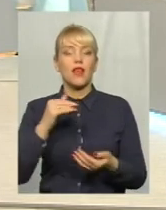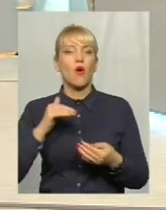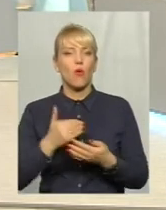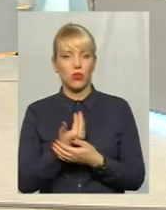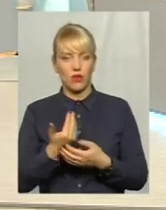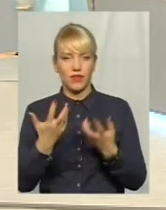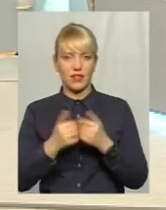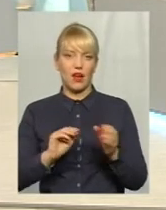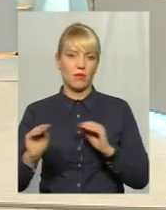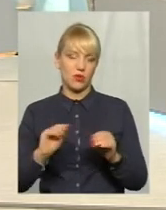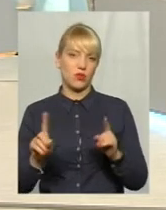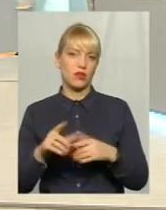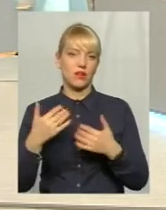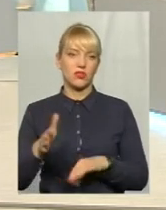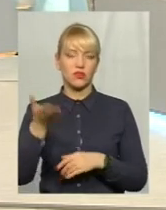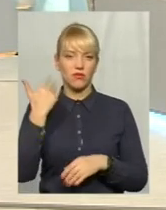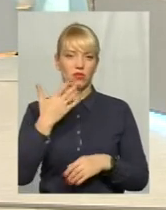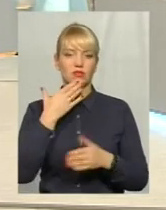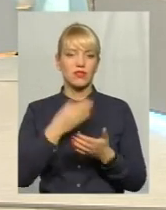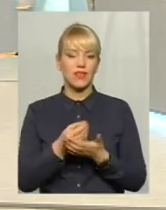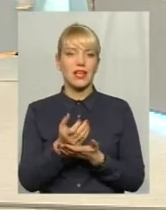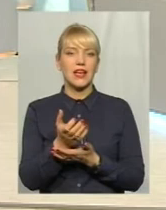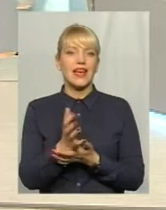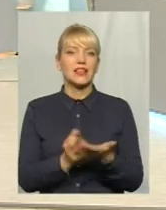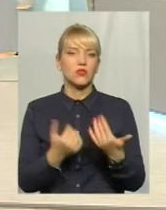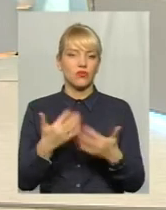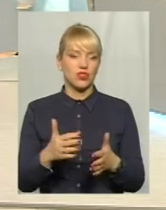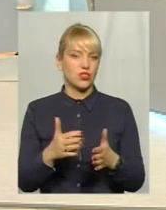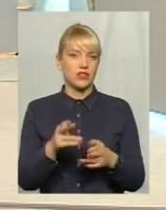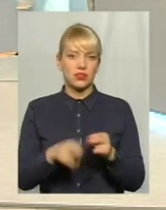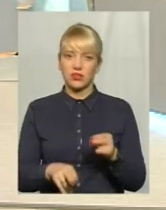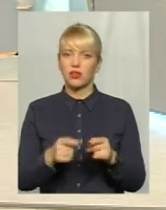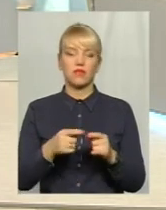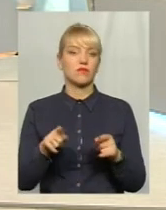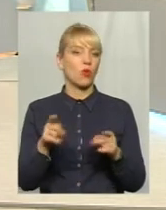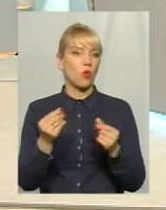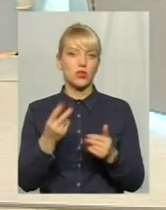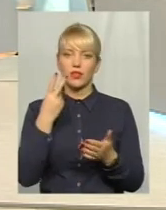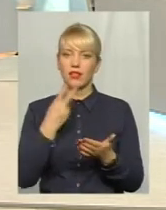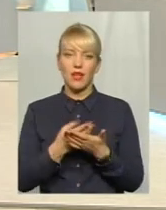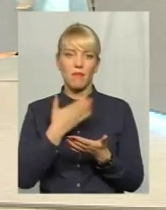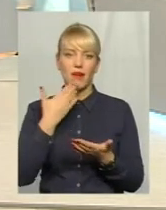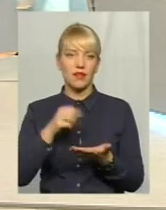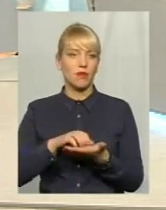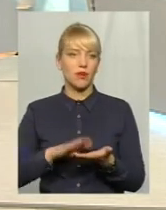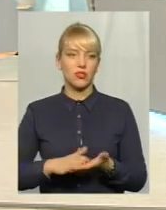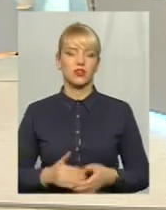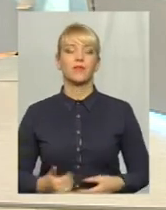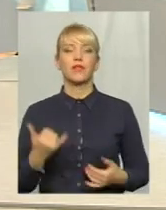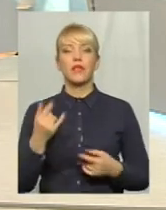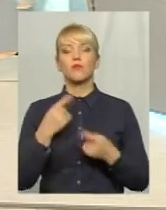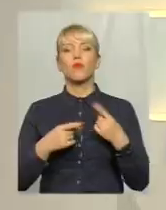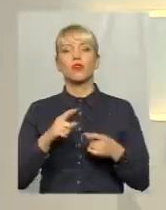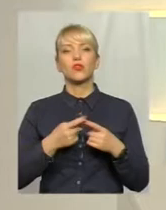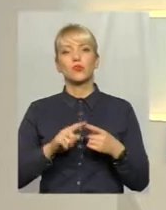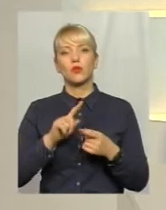оновлення апаратури, яка вже давно свій ресурс вичерпала, поки що кошти не передбачені. Зараз ми повернемося до цього питання. У